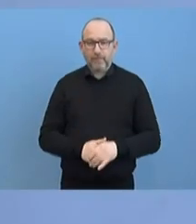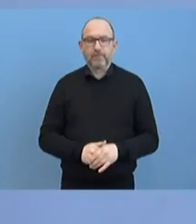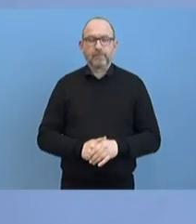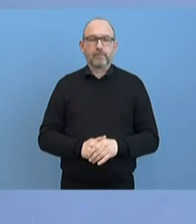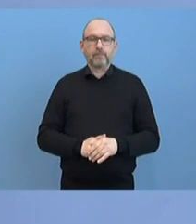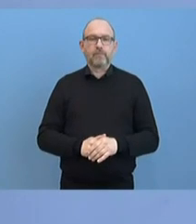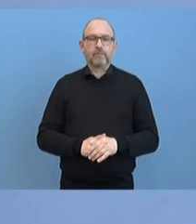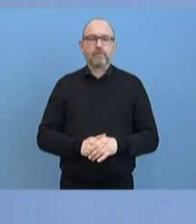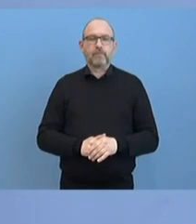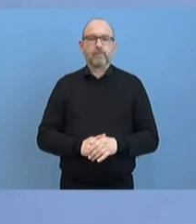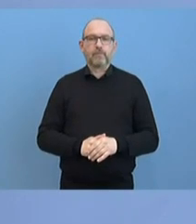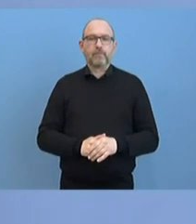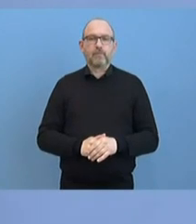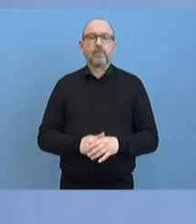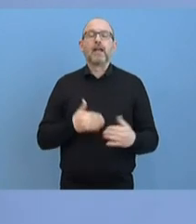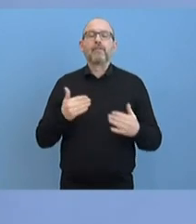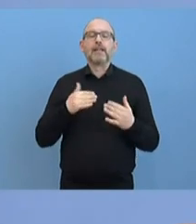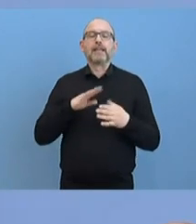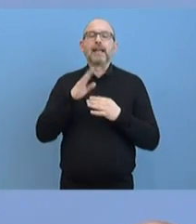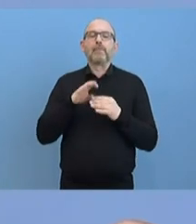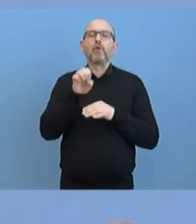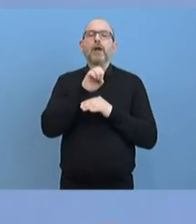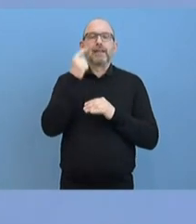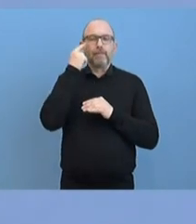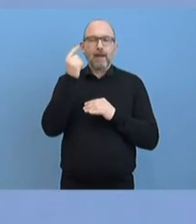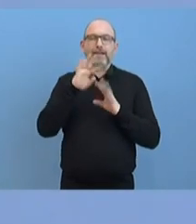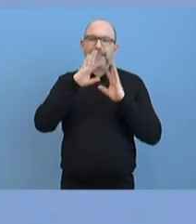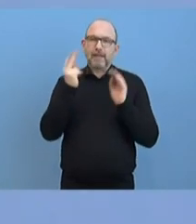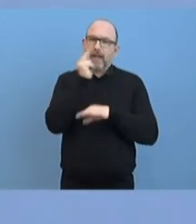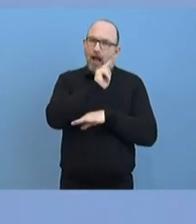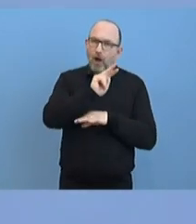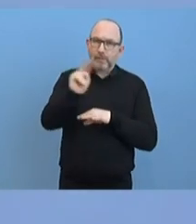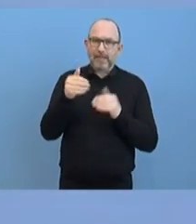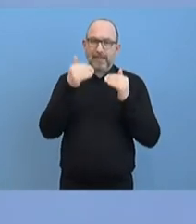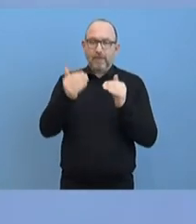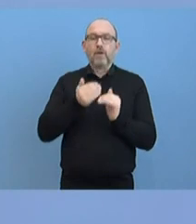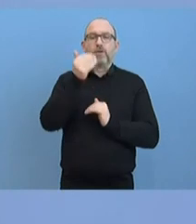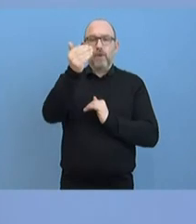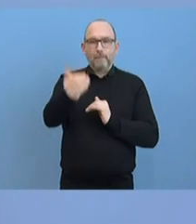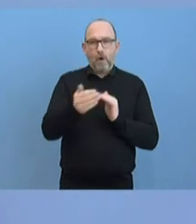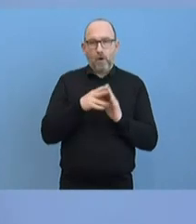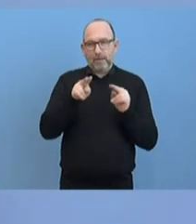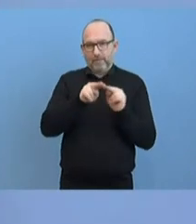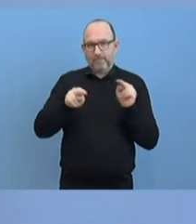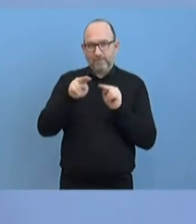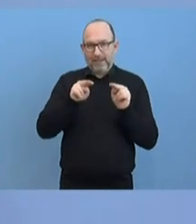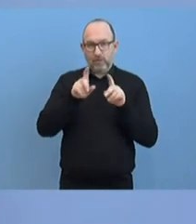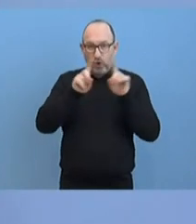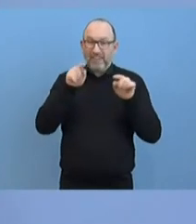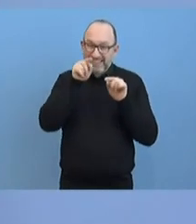auf den Europäischen Rat in Form der Videokonferenz morgen geben. Wir kommen dann genau zu diesen Themen.